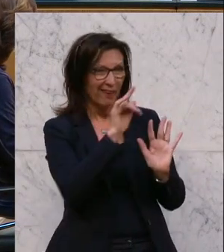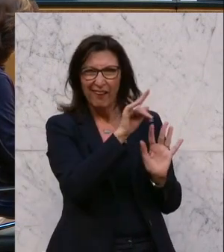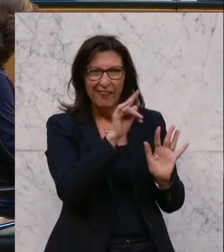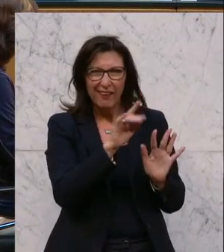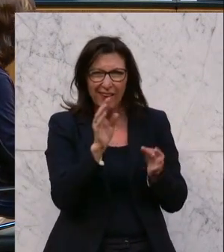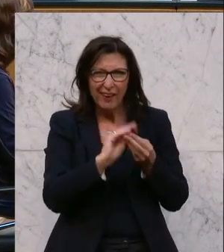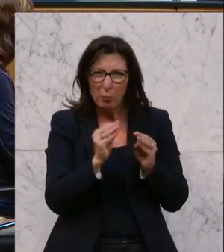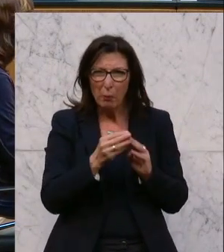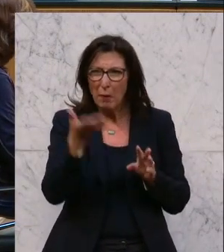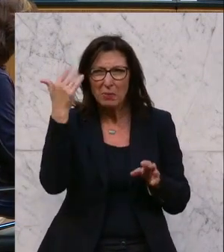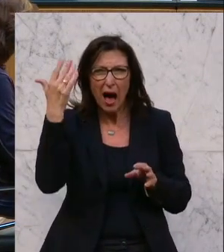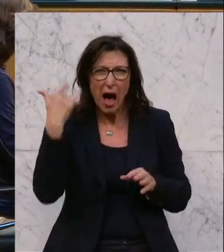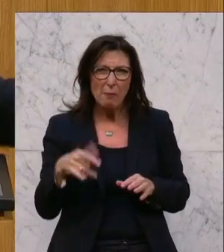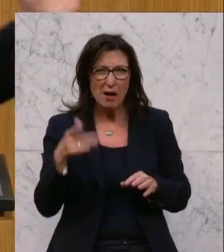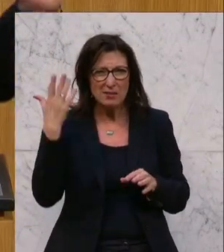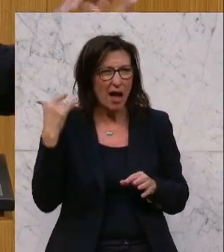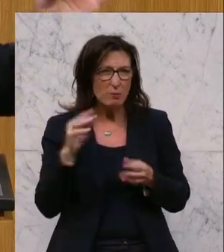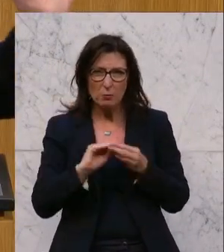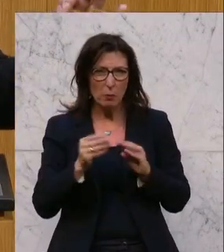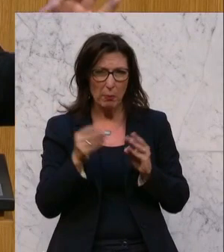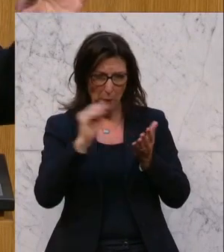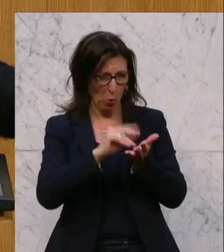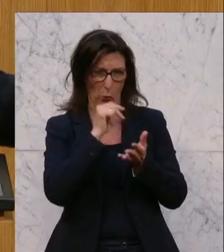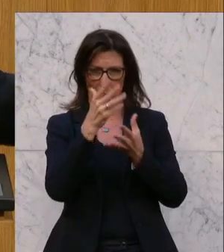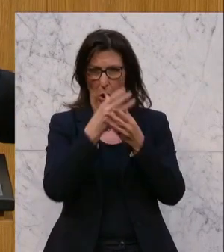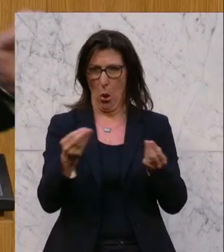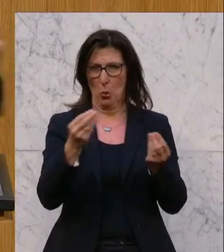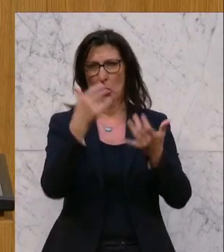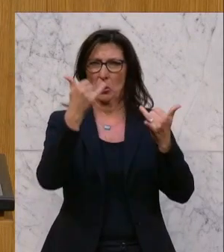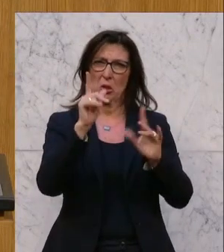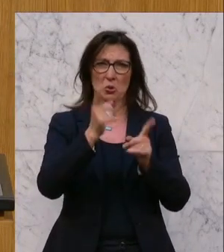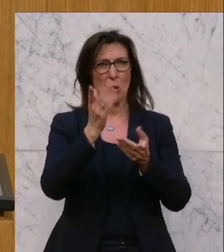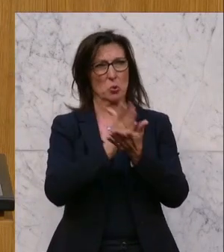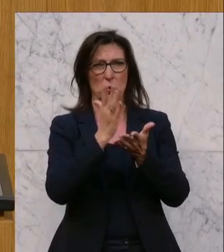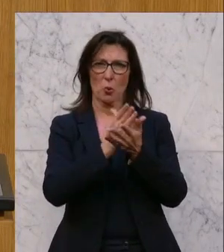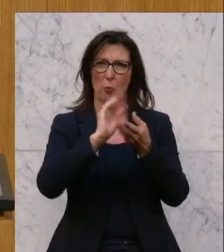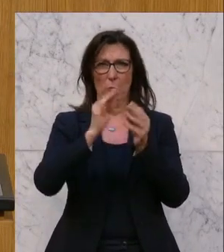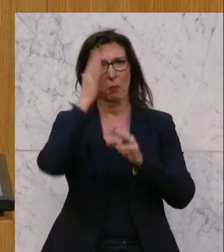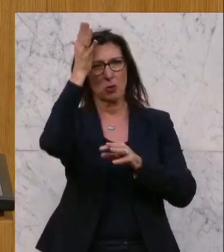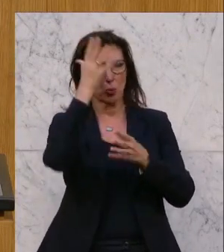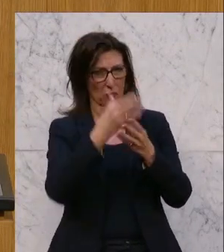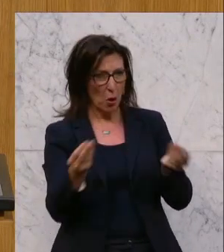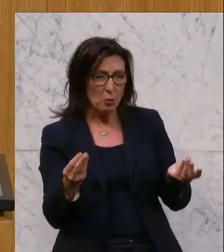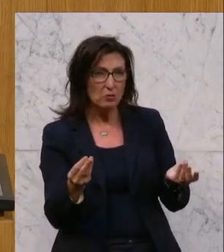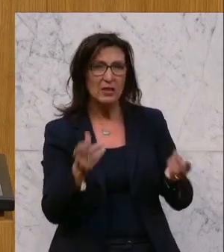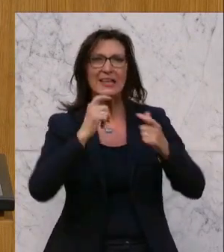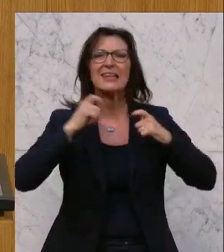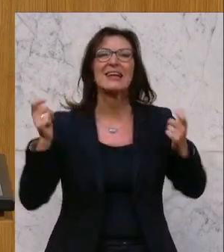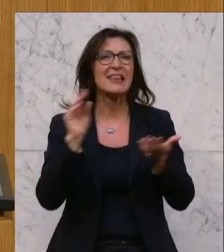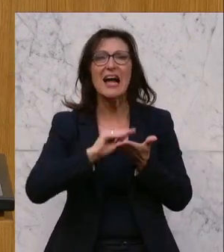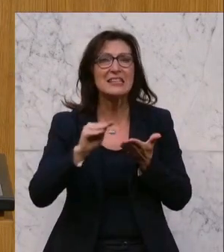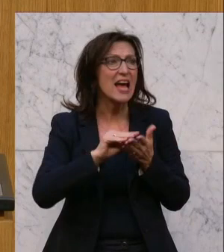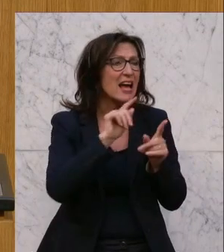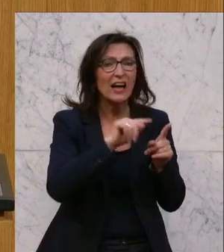Probleme der Vergangenheit noch nicht gelöst und löst die jetzt mal in der Zukunft. Das ist eure Sache. Und die Generalsekretariate,